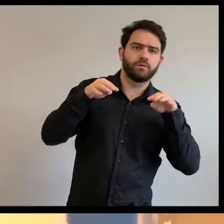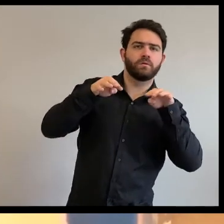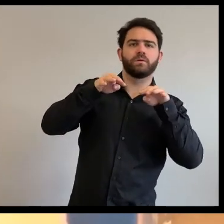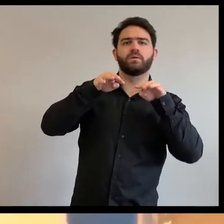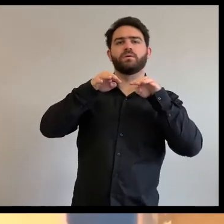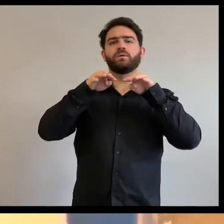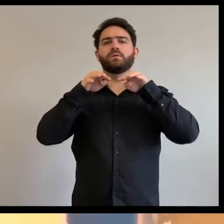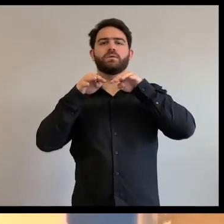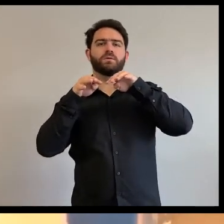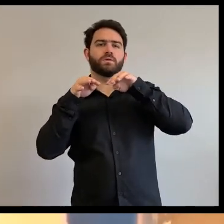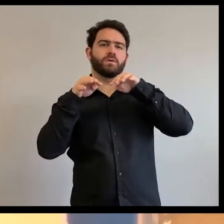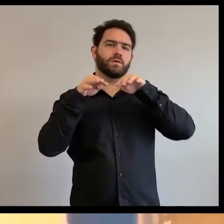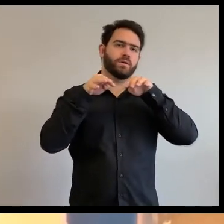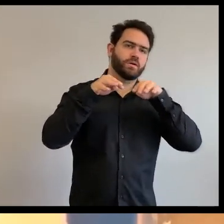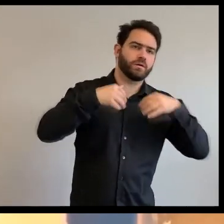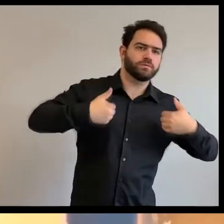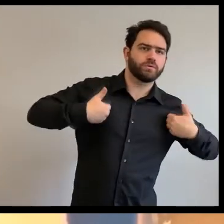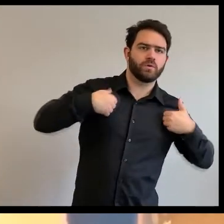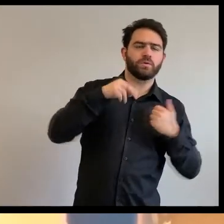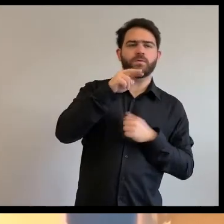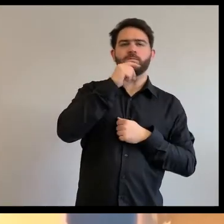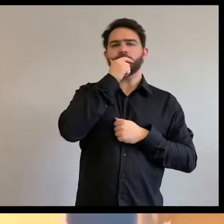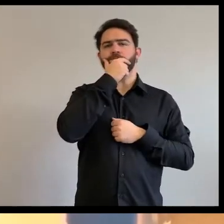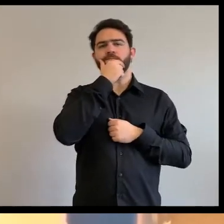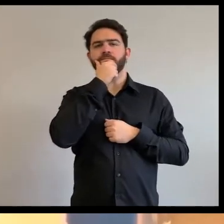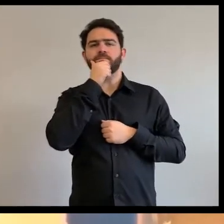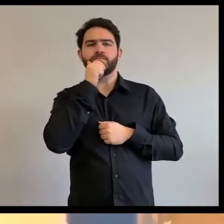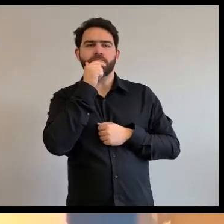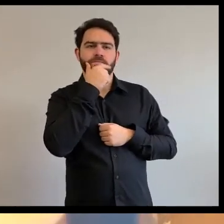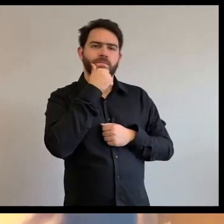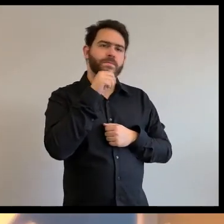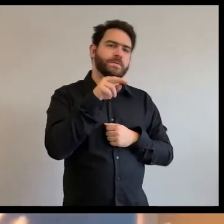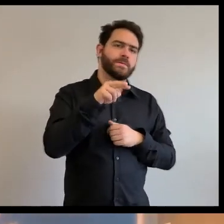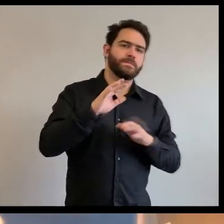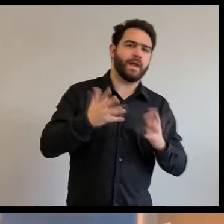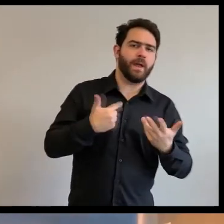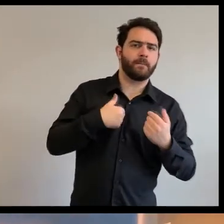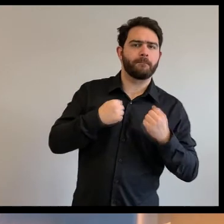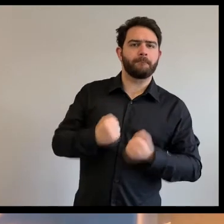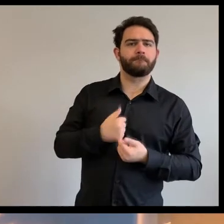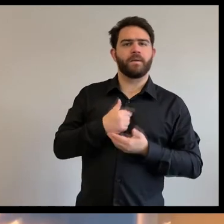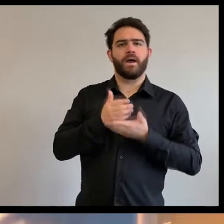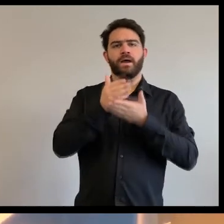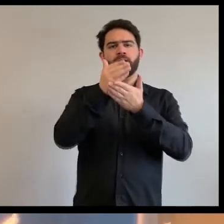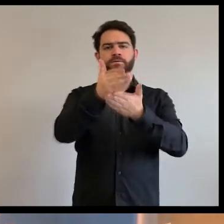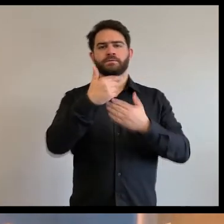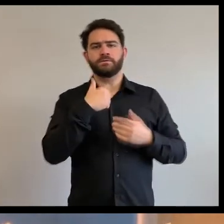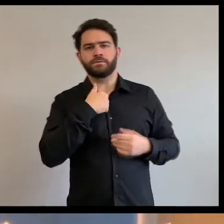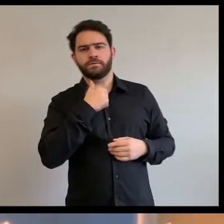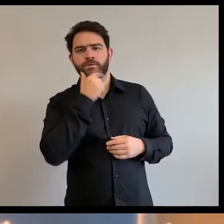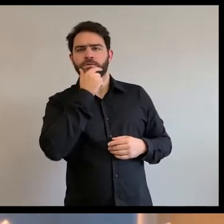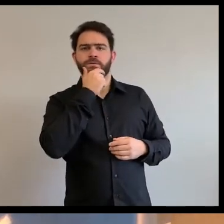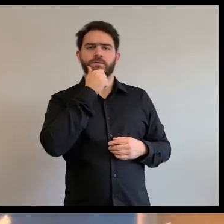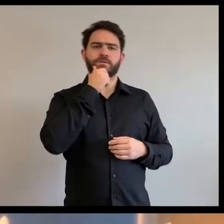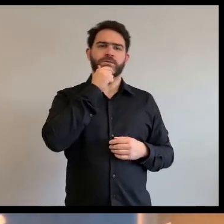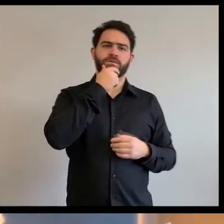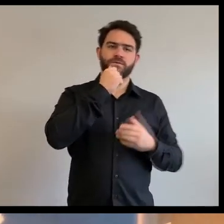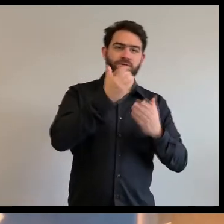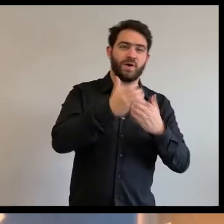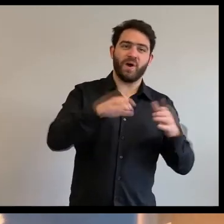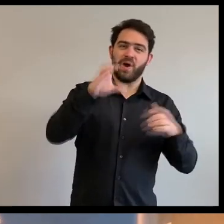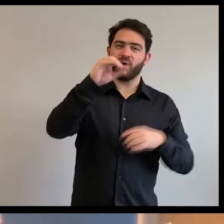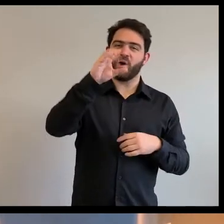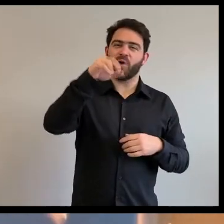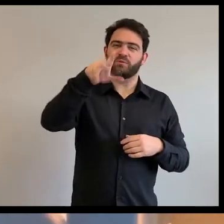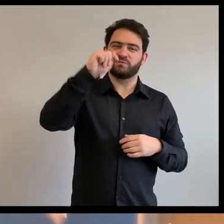Chichico qui était en train de sauter entre les branches, et il a regardé colibri